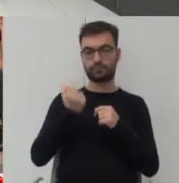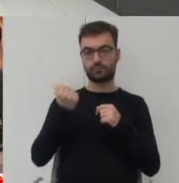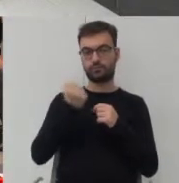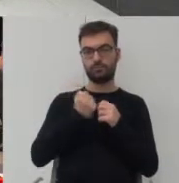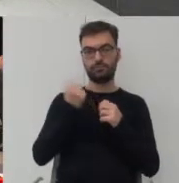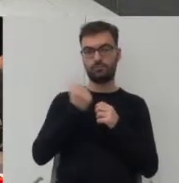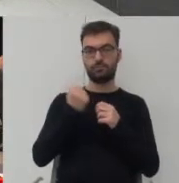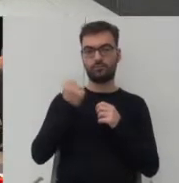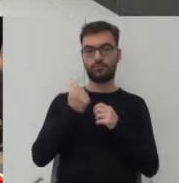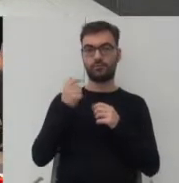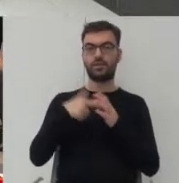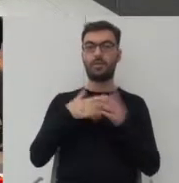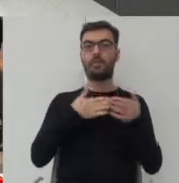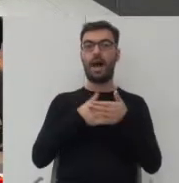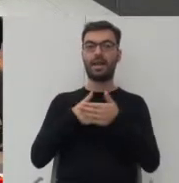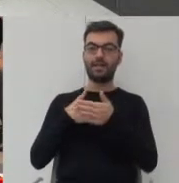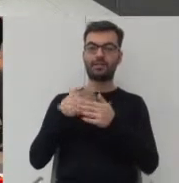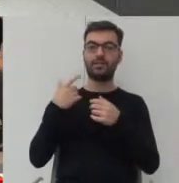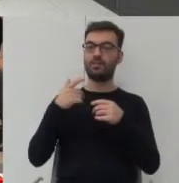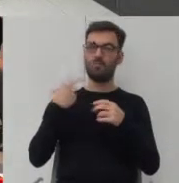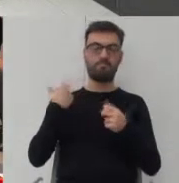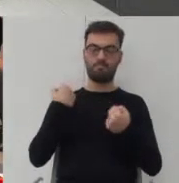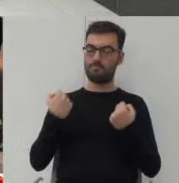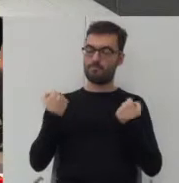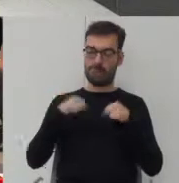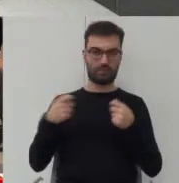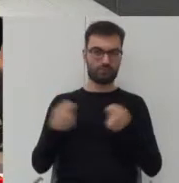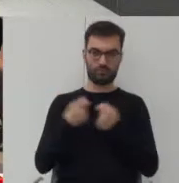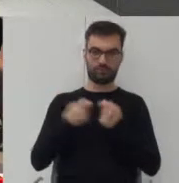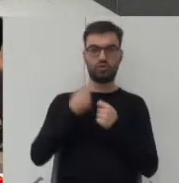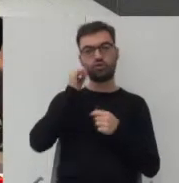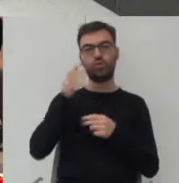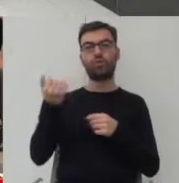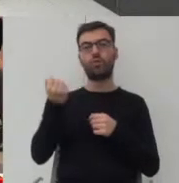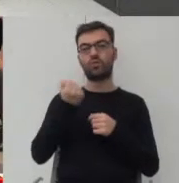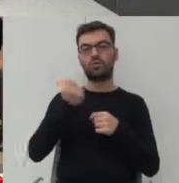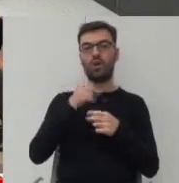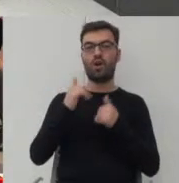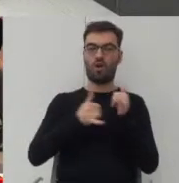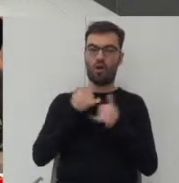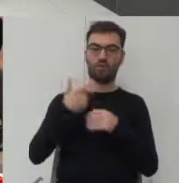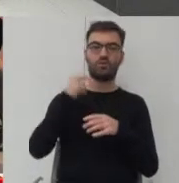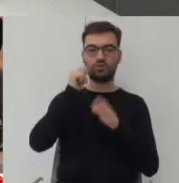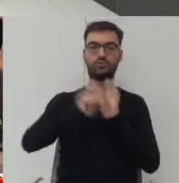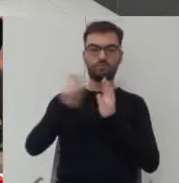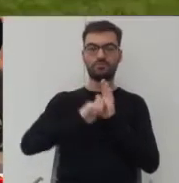jakby te bariery bardzo mocno demotywują przy codziennym korzystaniu z roweru jako środka komunikacji.